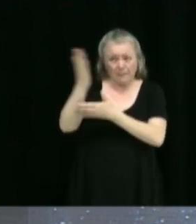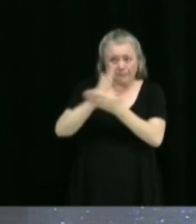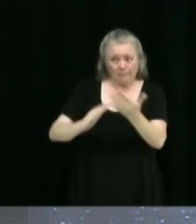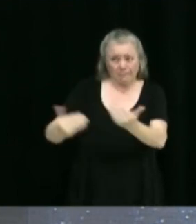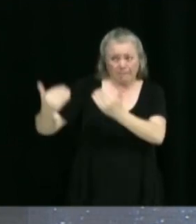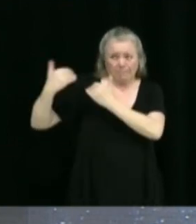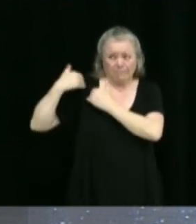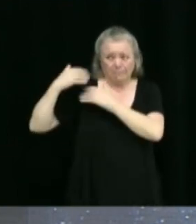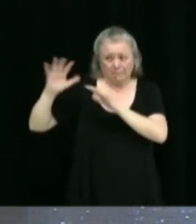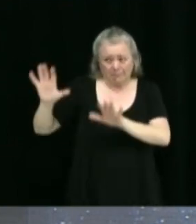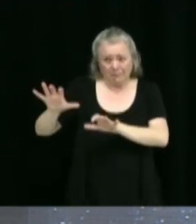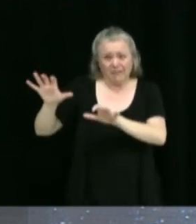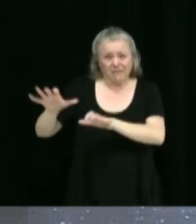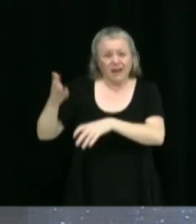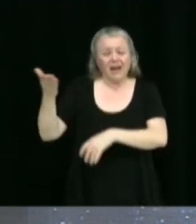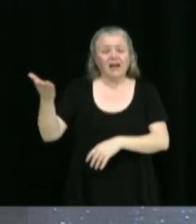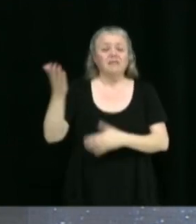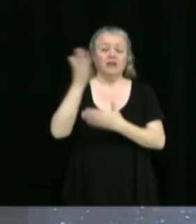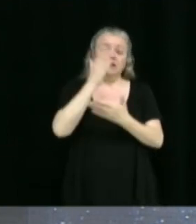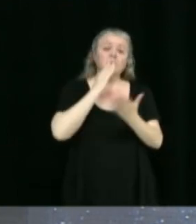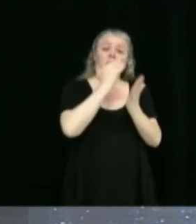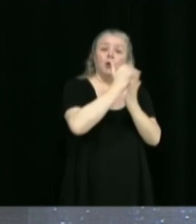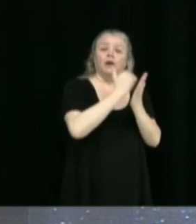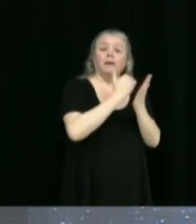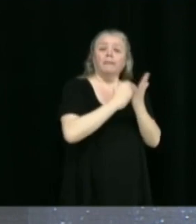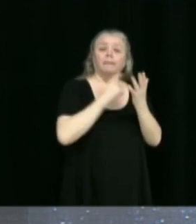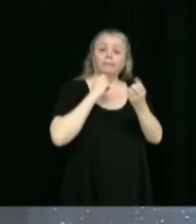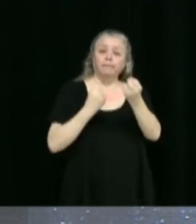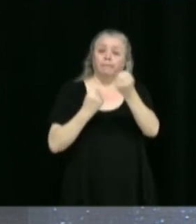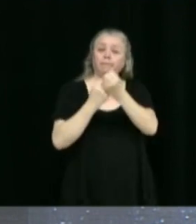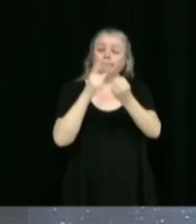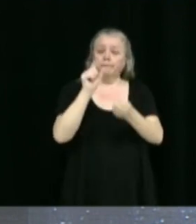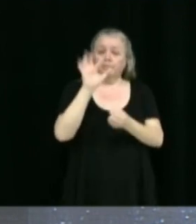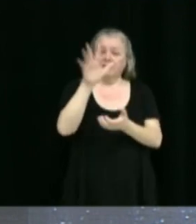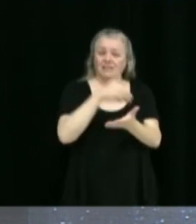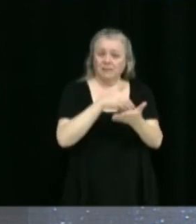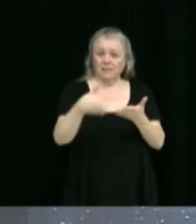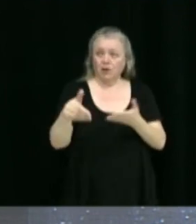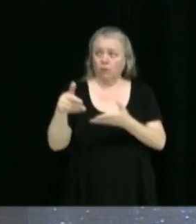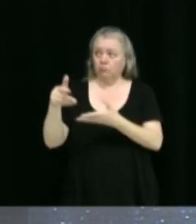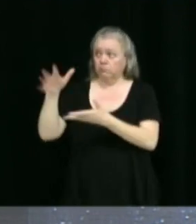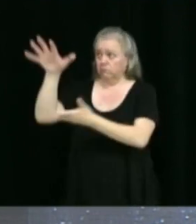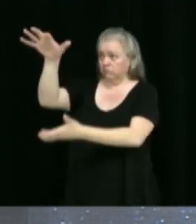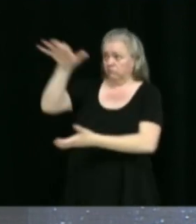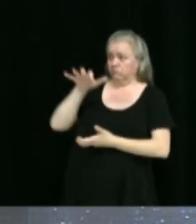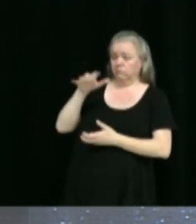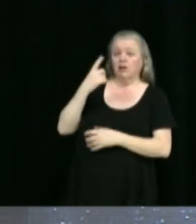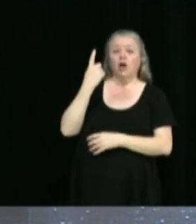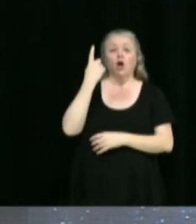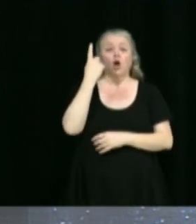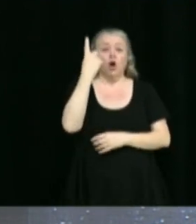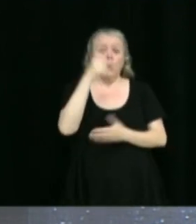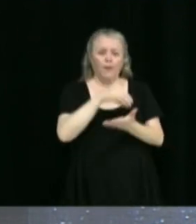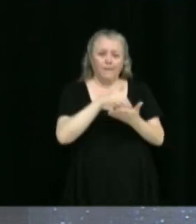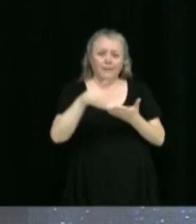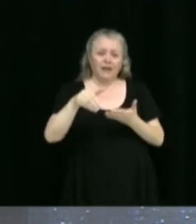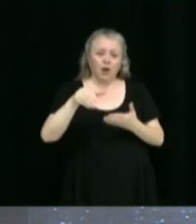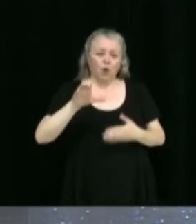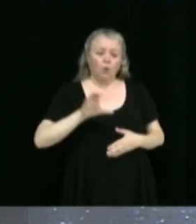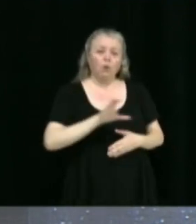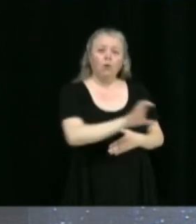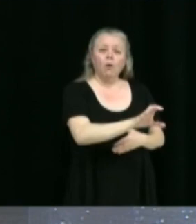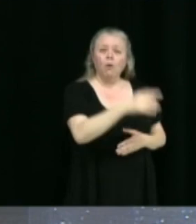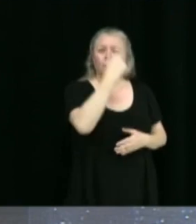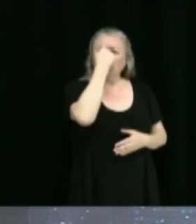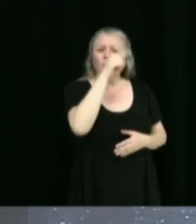dans le cadre du programme de subvention de 25 millions que la Ville de Victoriaville a obtenu, un million va être dirigé directement